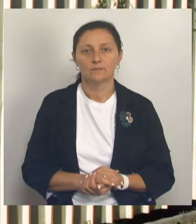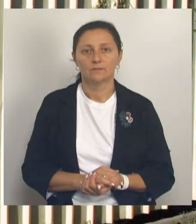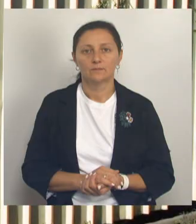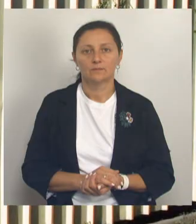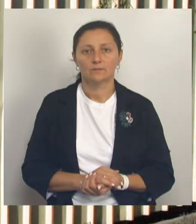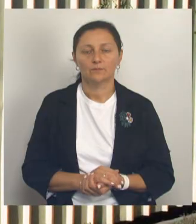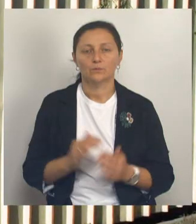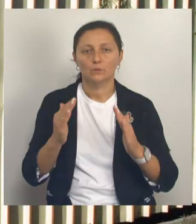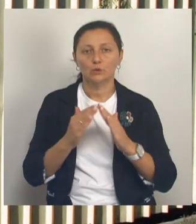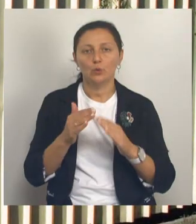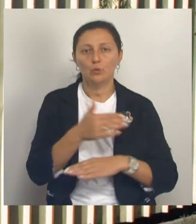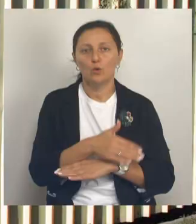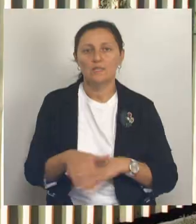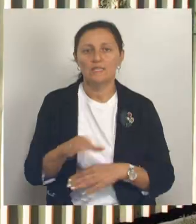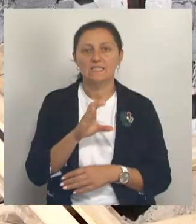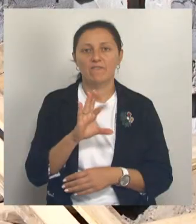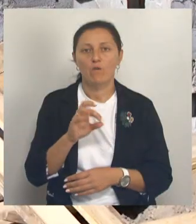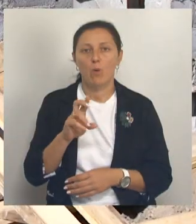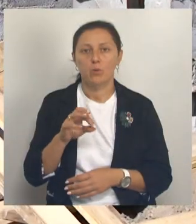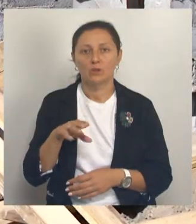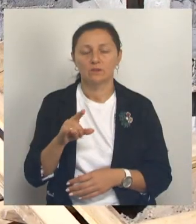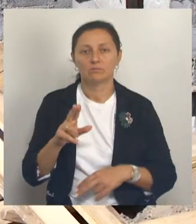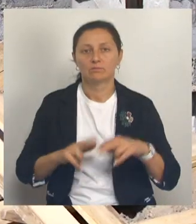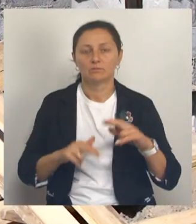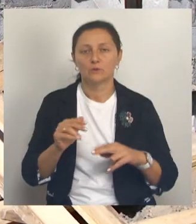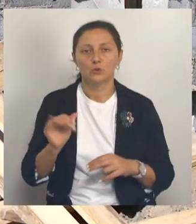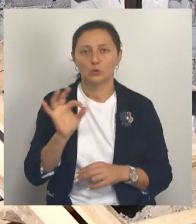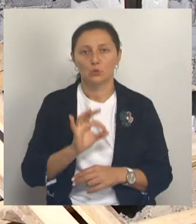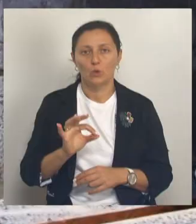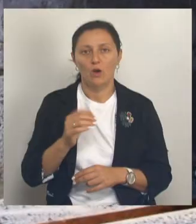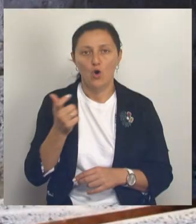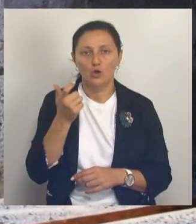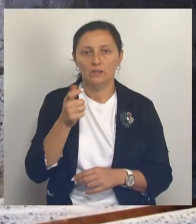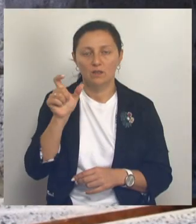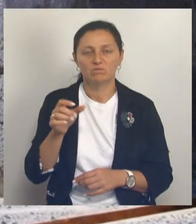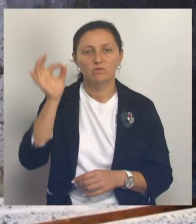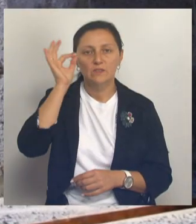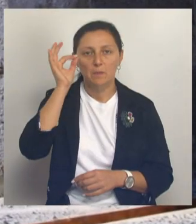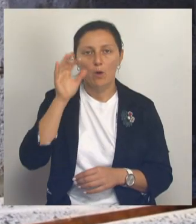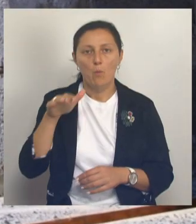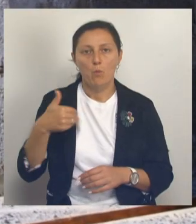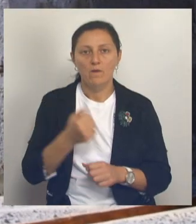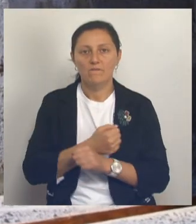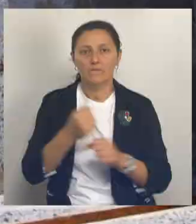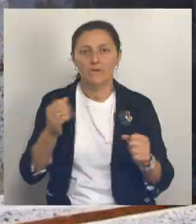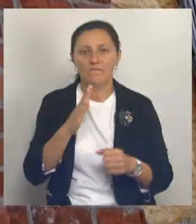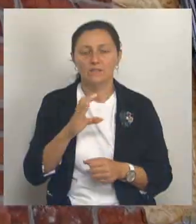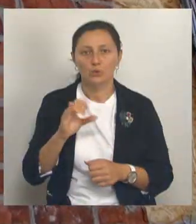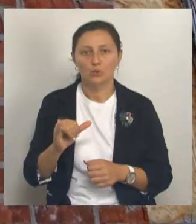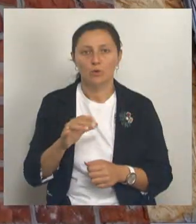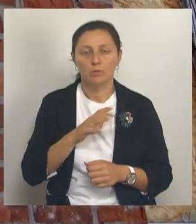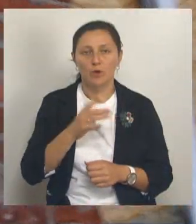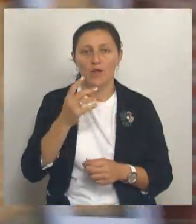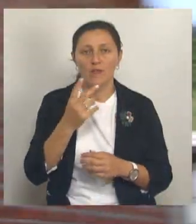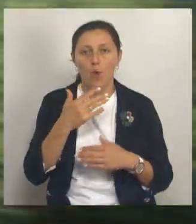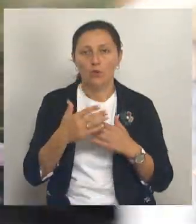Дом на улице Свободы один из тех, что возводят с нуля. Хозяин вспоминает. После разрыва снаряда в ИСУ буквально вылетели